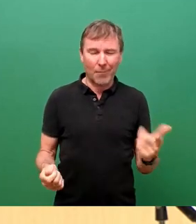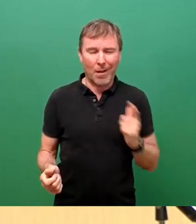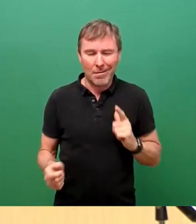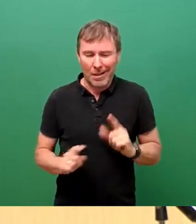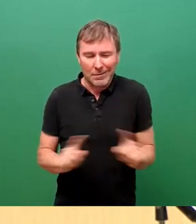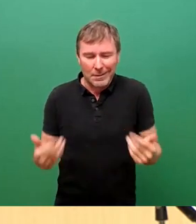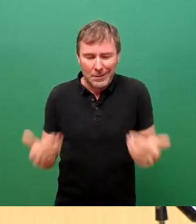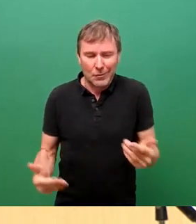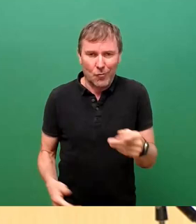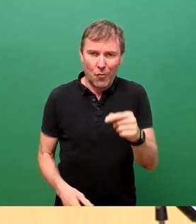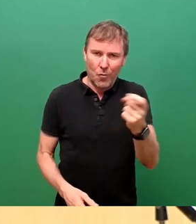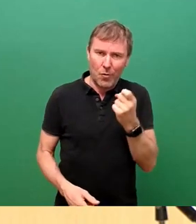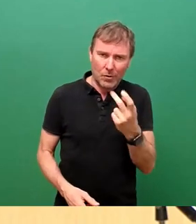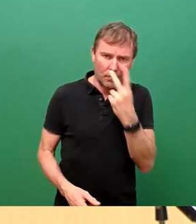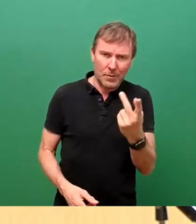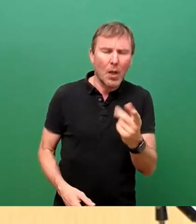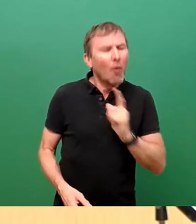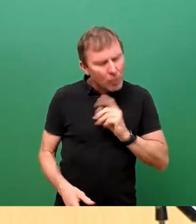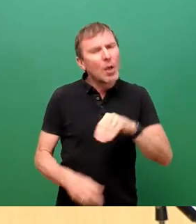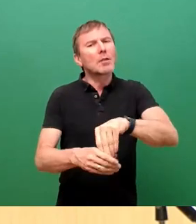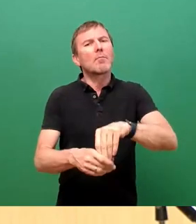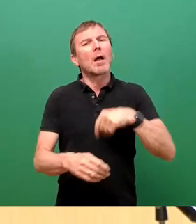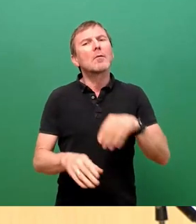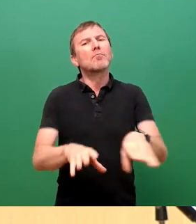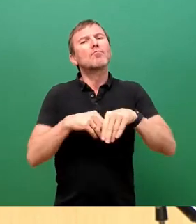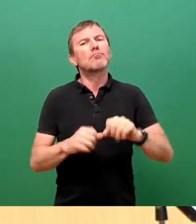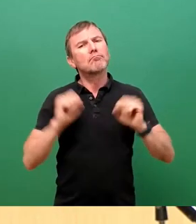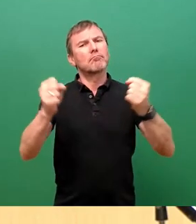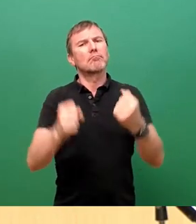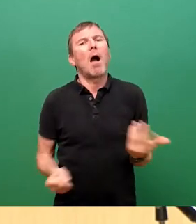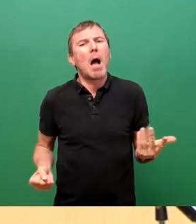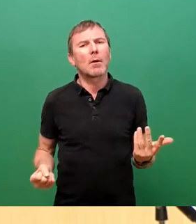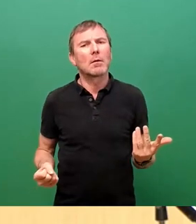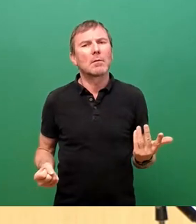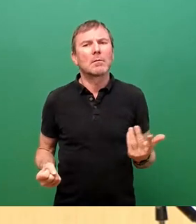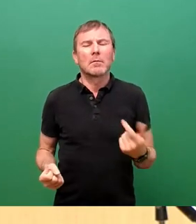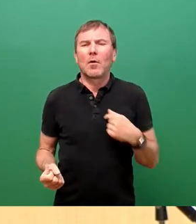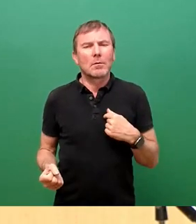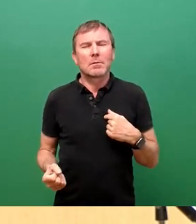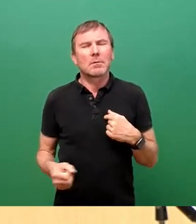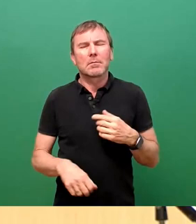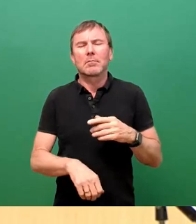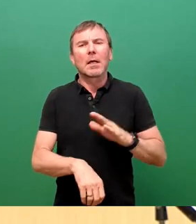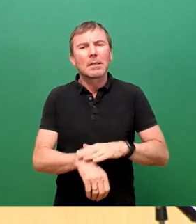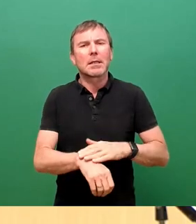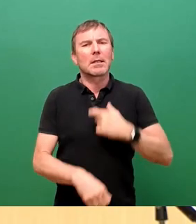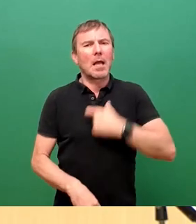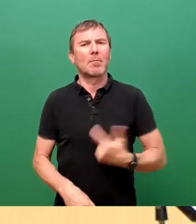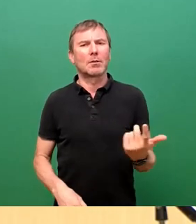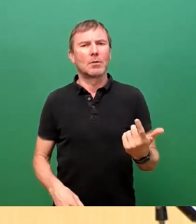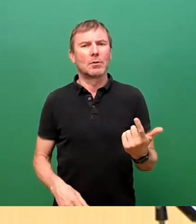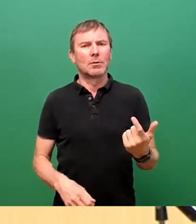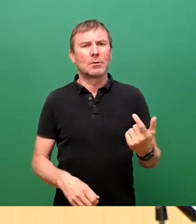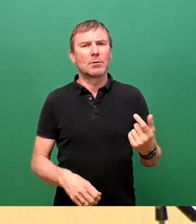dann bin ich sofort dabei, das mitzutragen. Aber es holt uns, es holt auch mich persönlich an dieser Stelle die